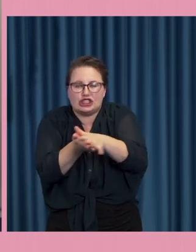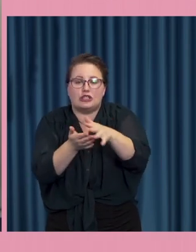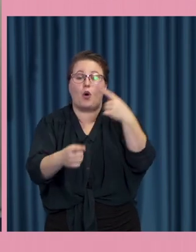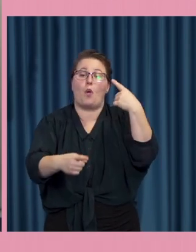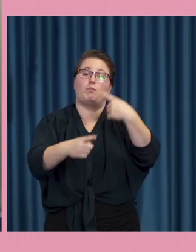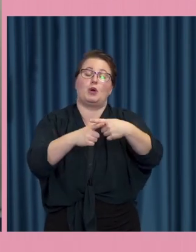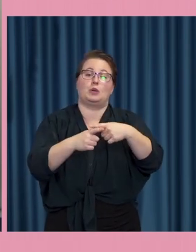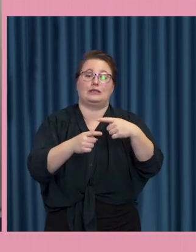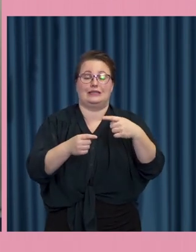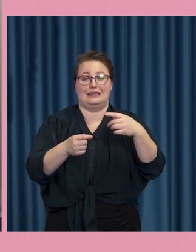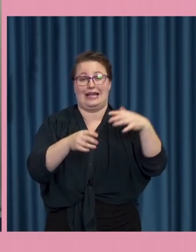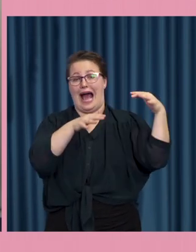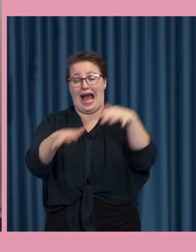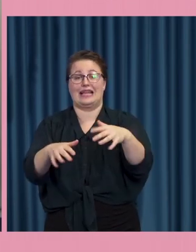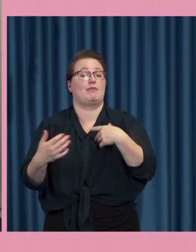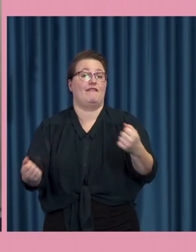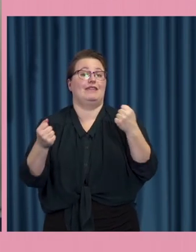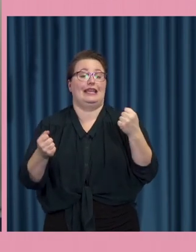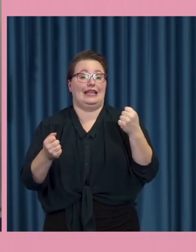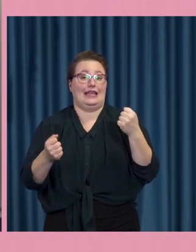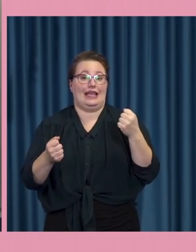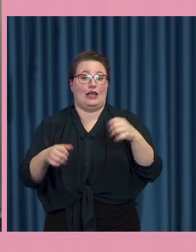det blir en viktig uppgift så tack